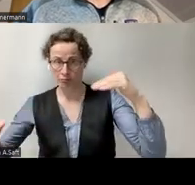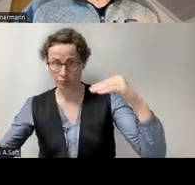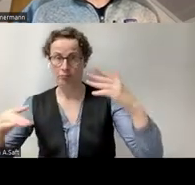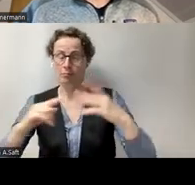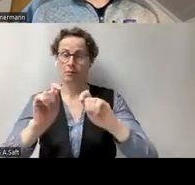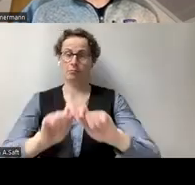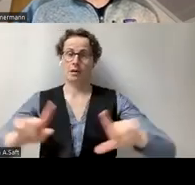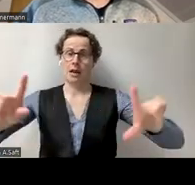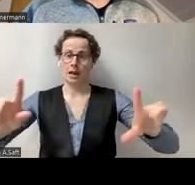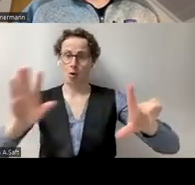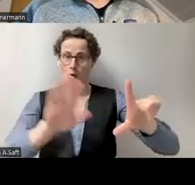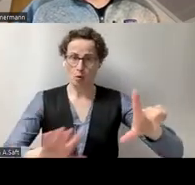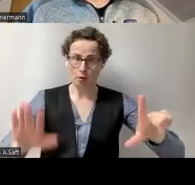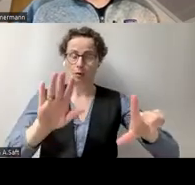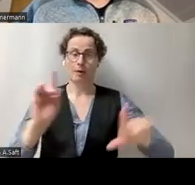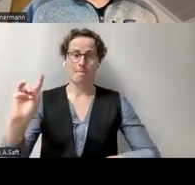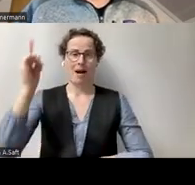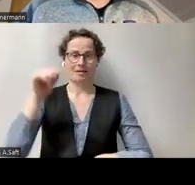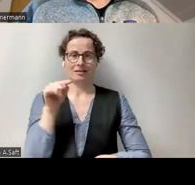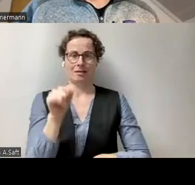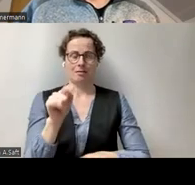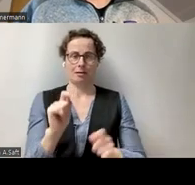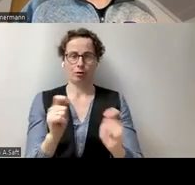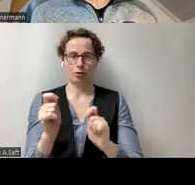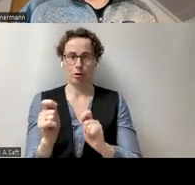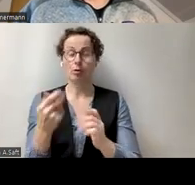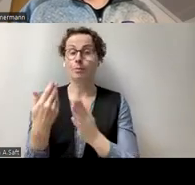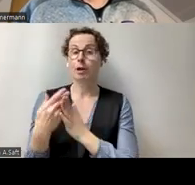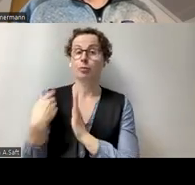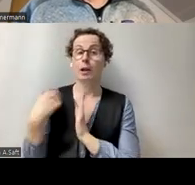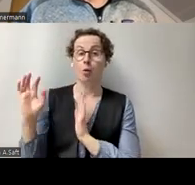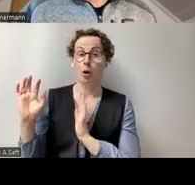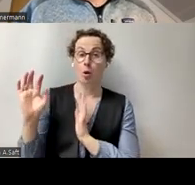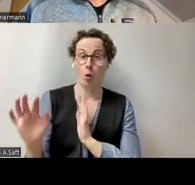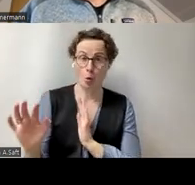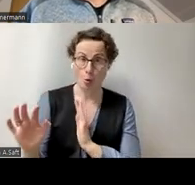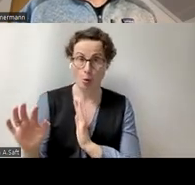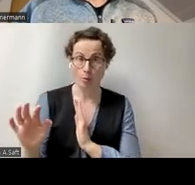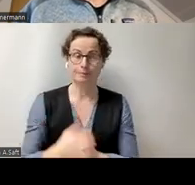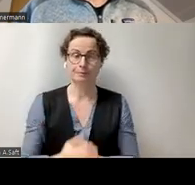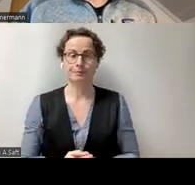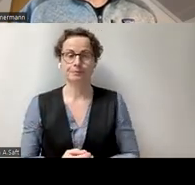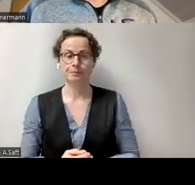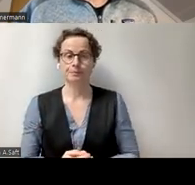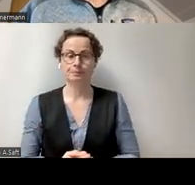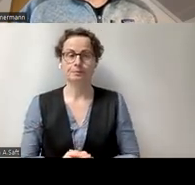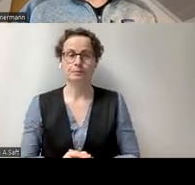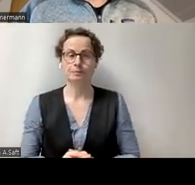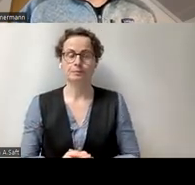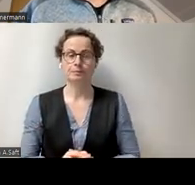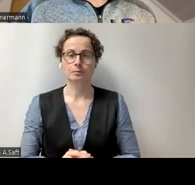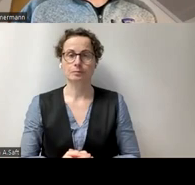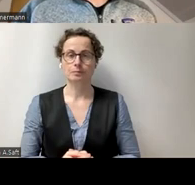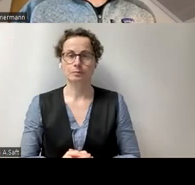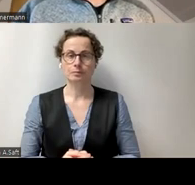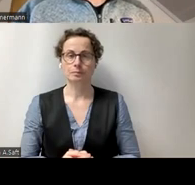Layout zu definieren. Dort kann man dann auch zum Beispiel ein Logo mit einschließen. Sie müssen aber wissen, dass alles,